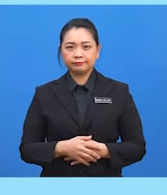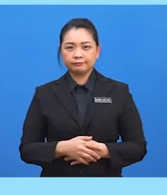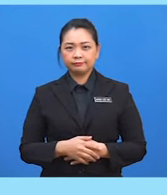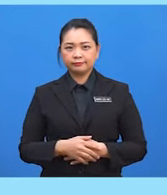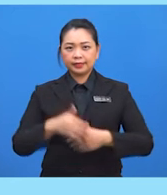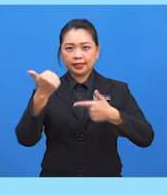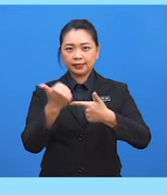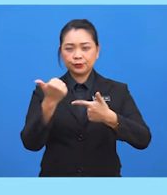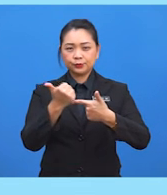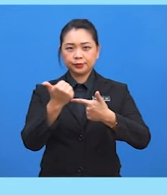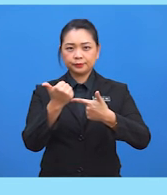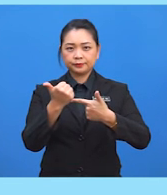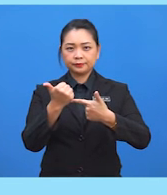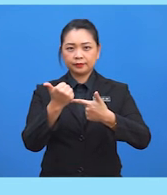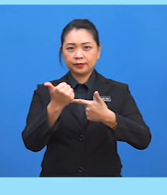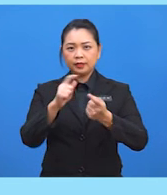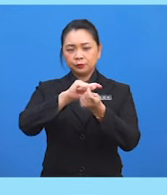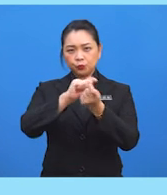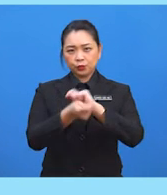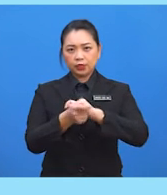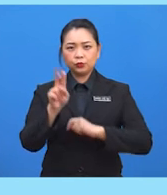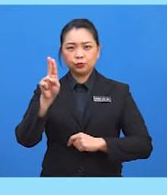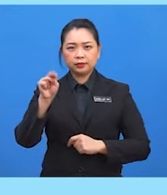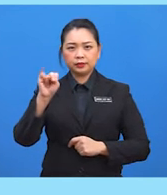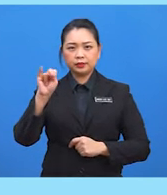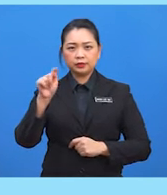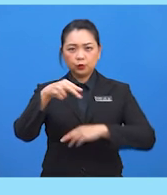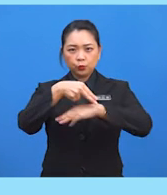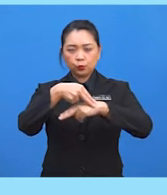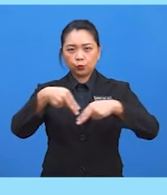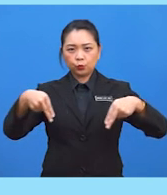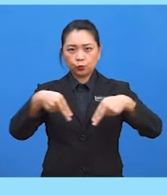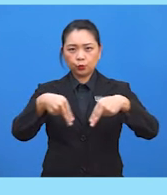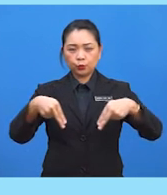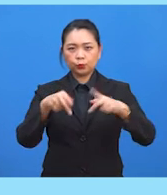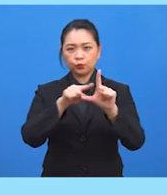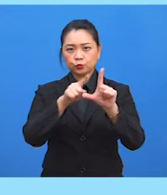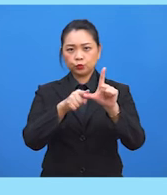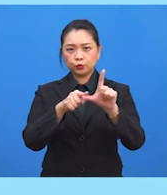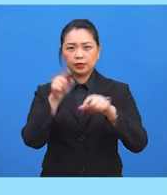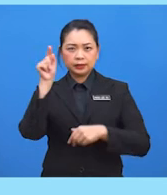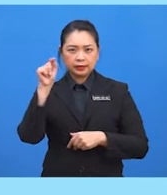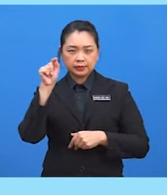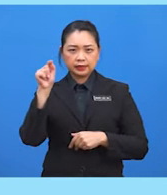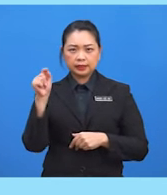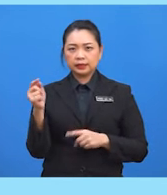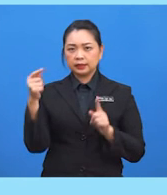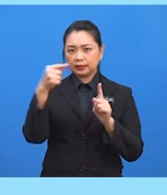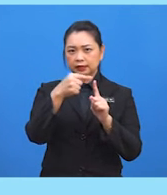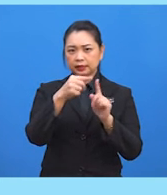kedua, menukar unit ukuran sudut darjah kepada darjah dan minit dan sebaliknya.